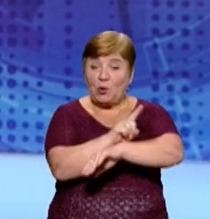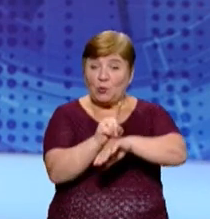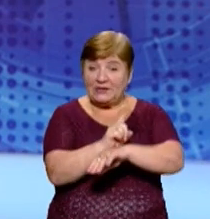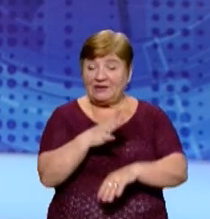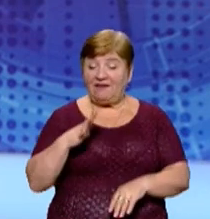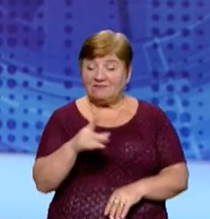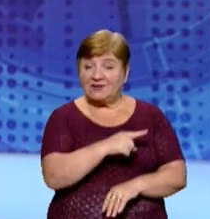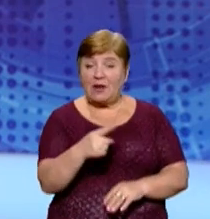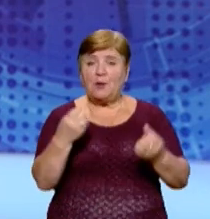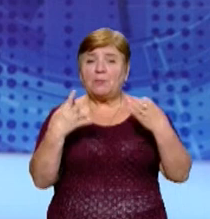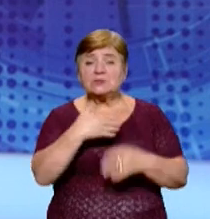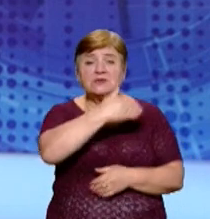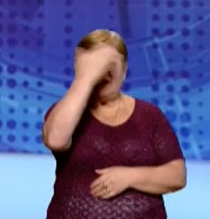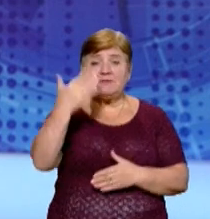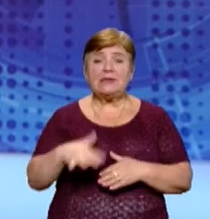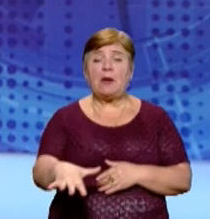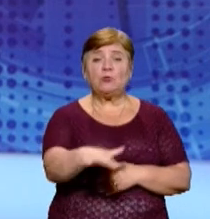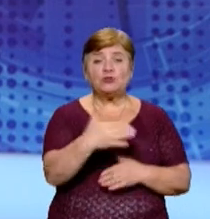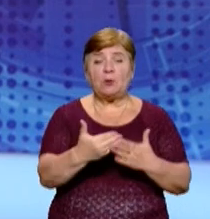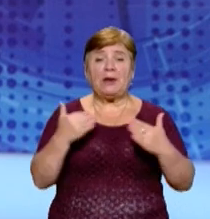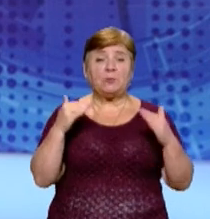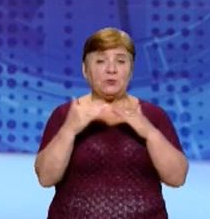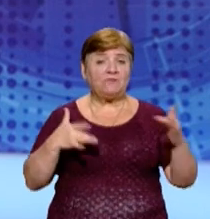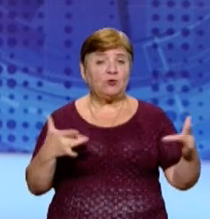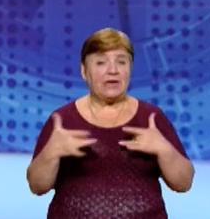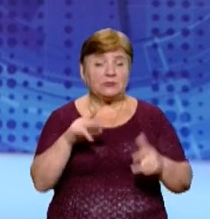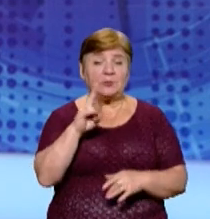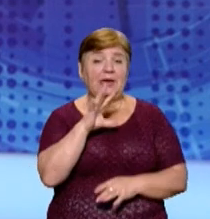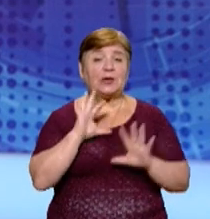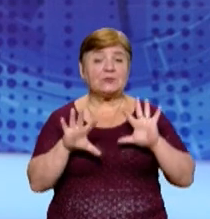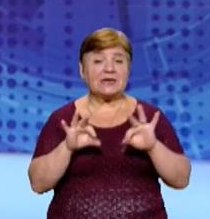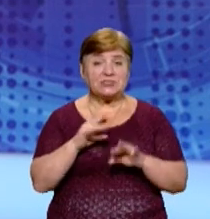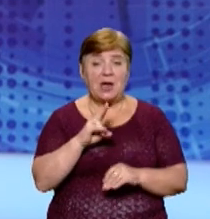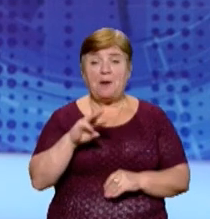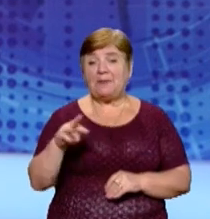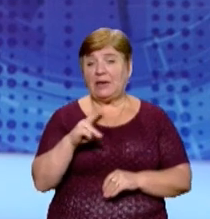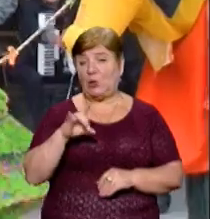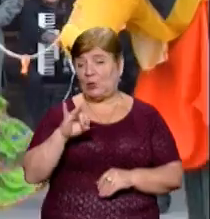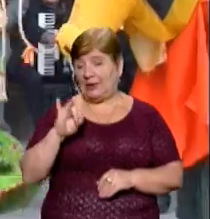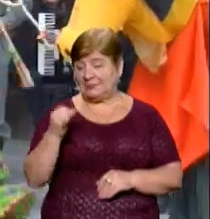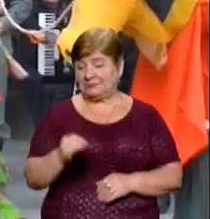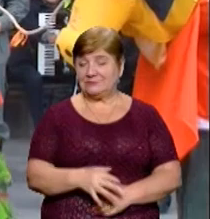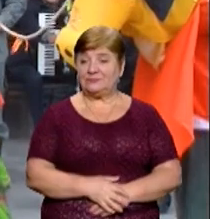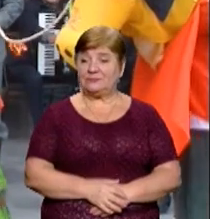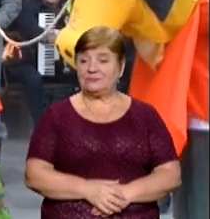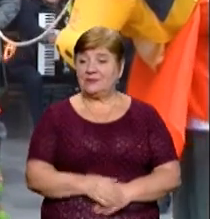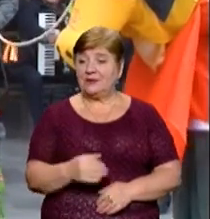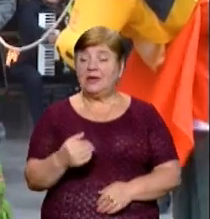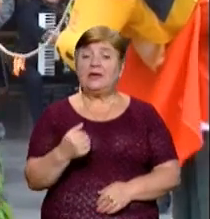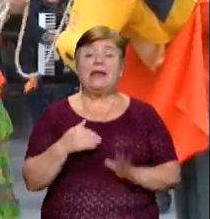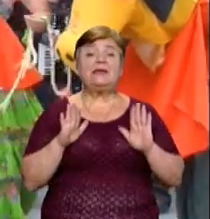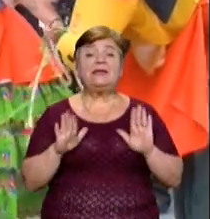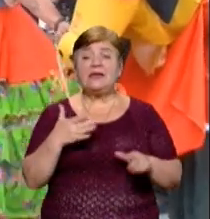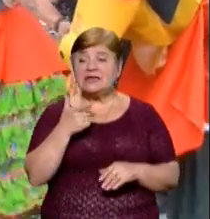«Просто неба» на площі перед будівлею театру. Як це відбувалося, розкаже Марія Лукей. Я не тільки